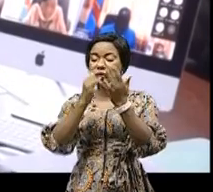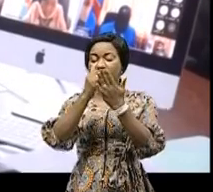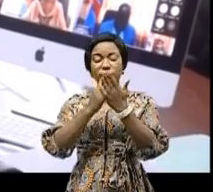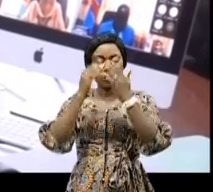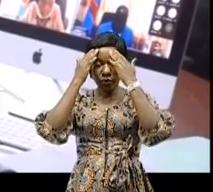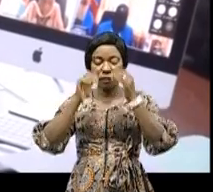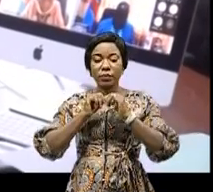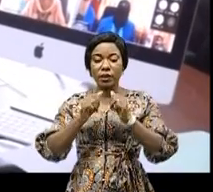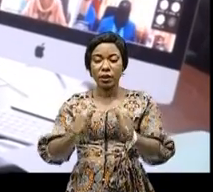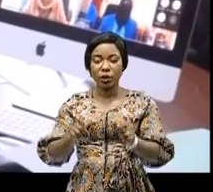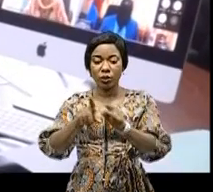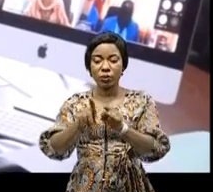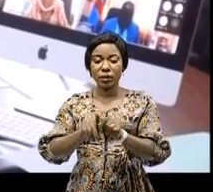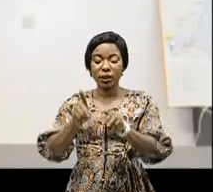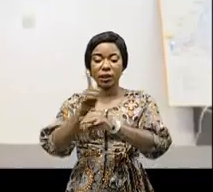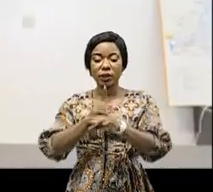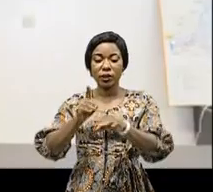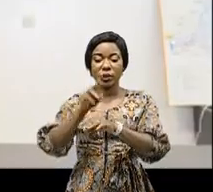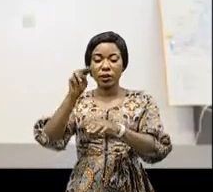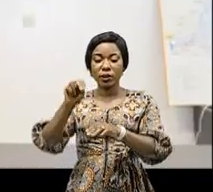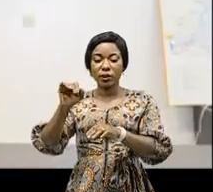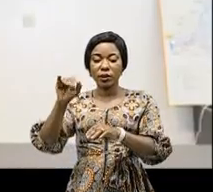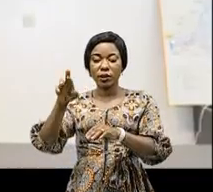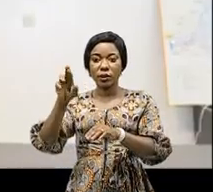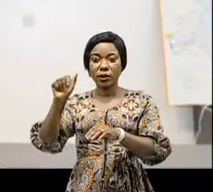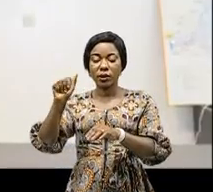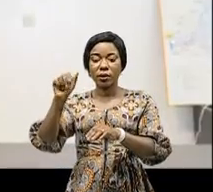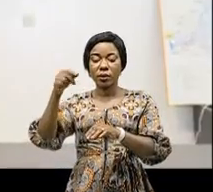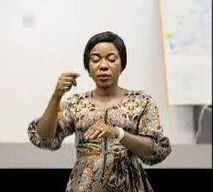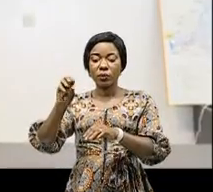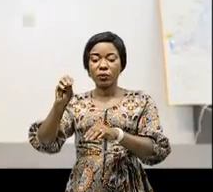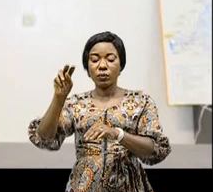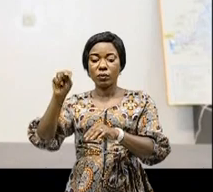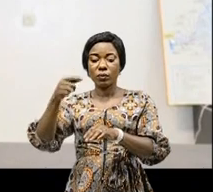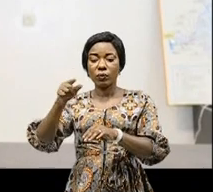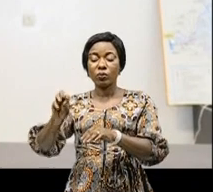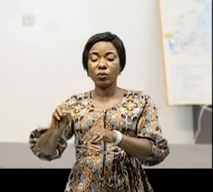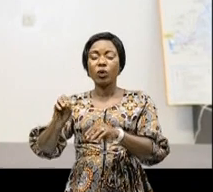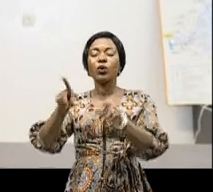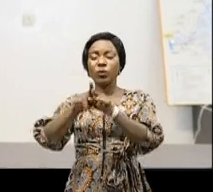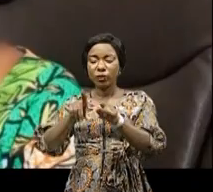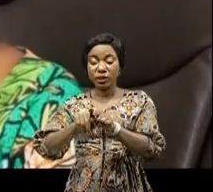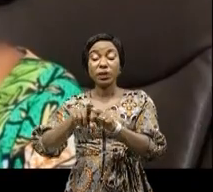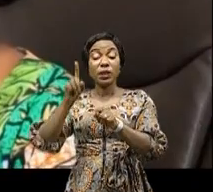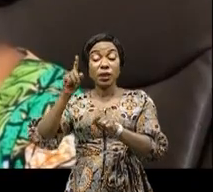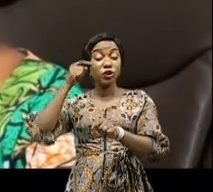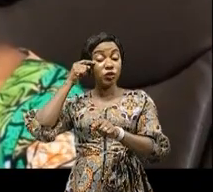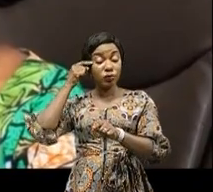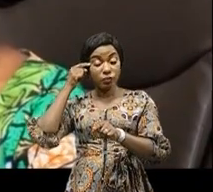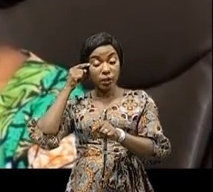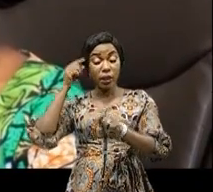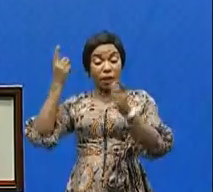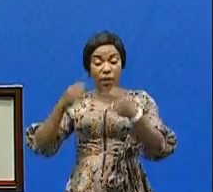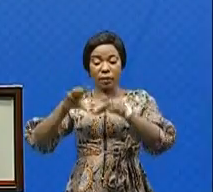Aki Bumba, territoire de Nirangongo, un sujet chinois a également été libéré après avoir été kidnappé par des bandits